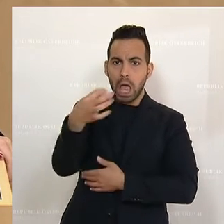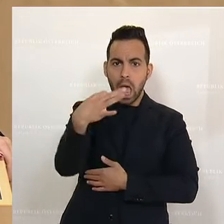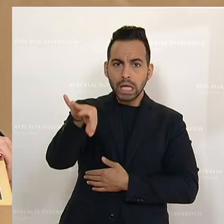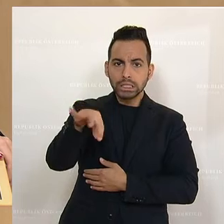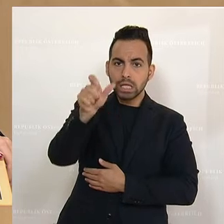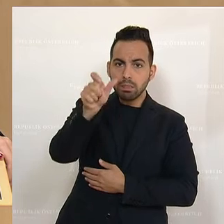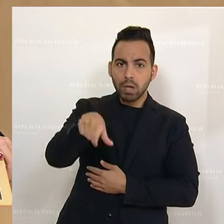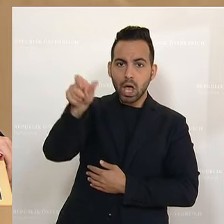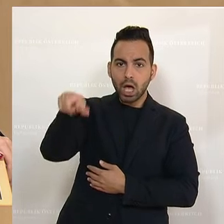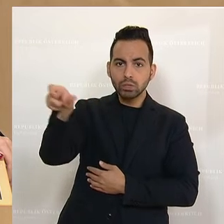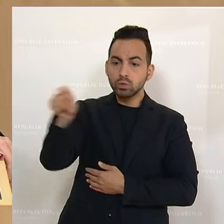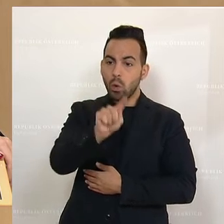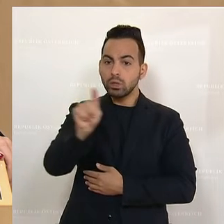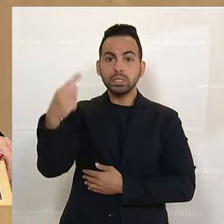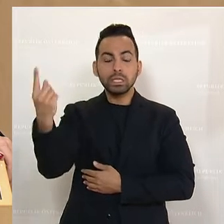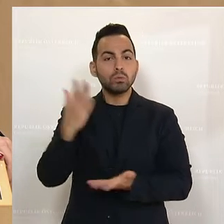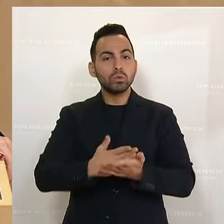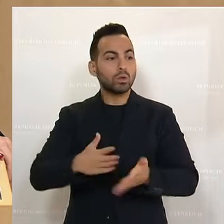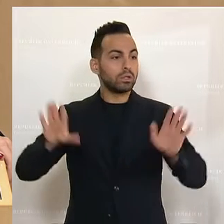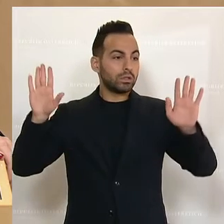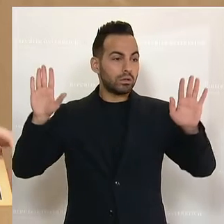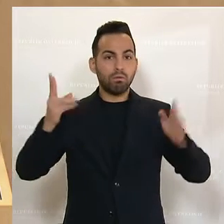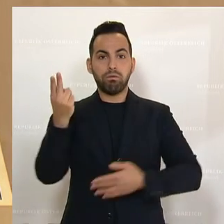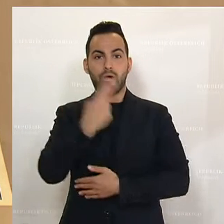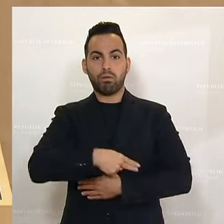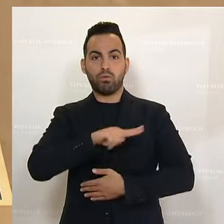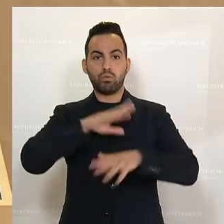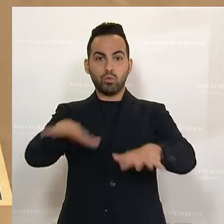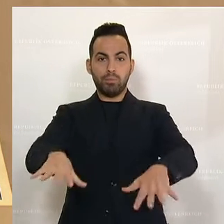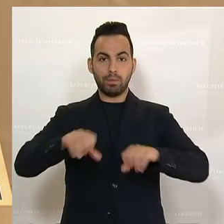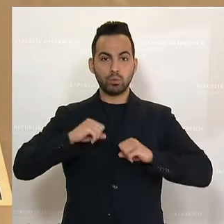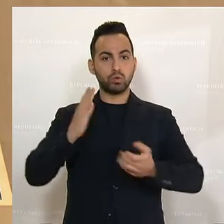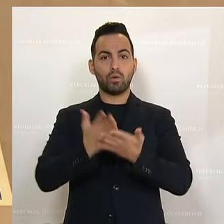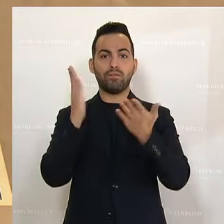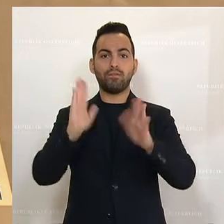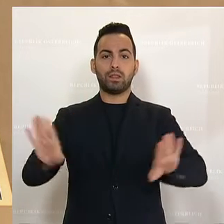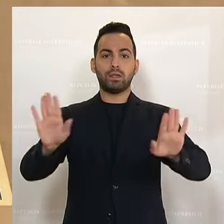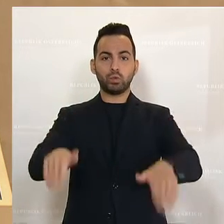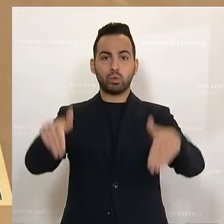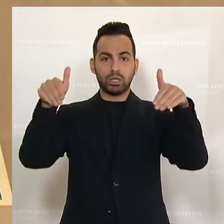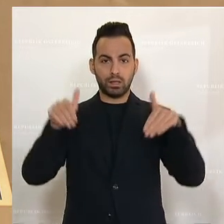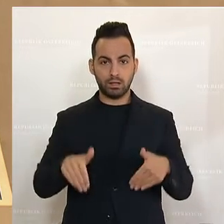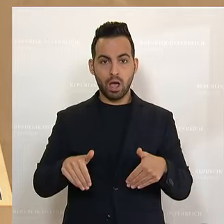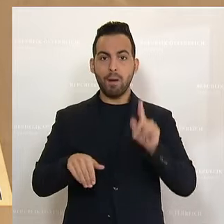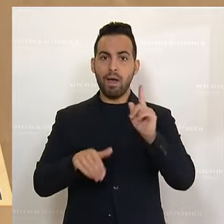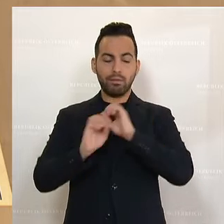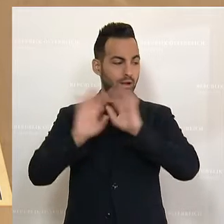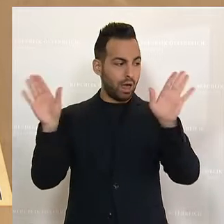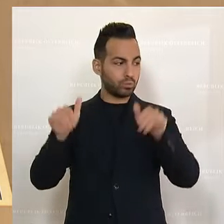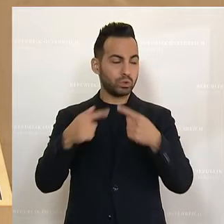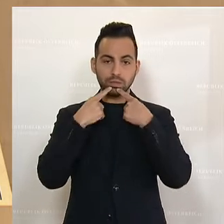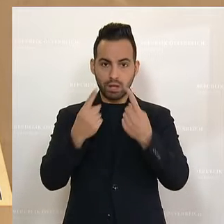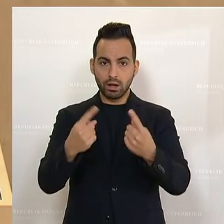schon Verantwortung übernommen haben und schon längst zurückgetreten sind. Aber lassen Sie mich eines auch ganz klar festhalten.